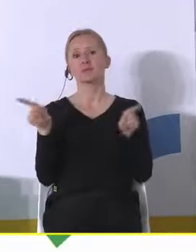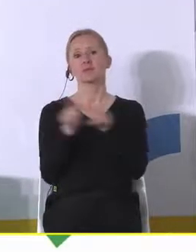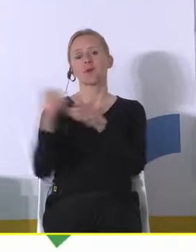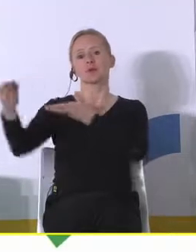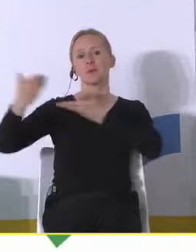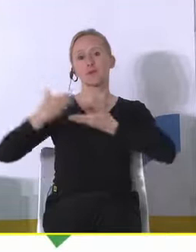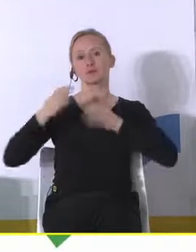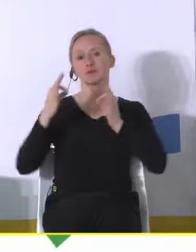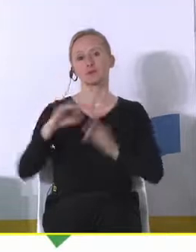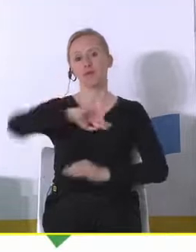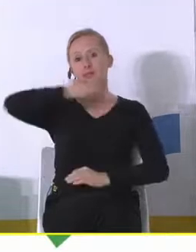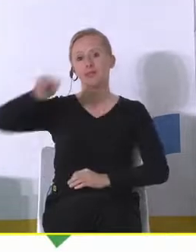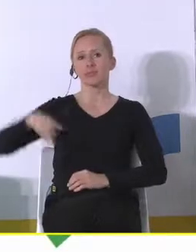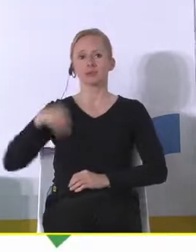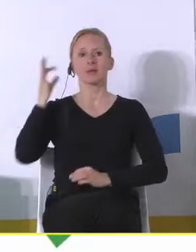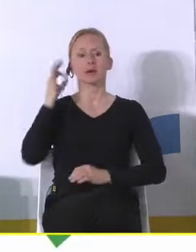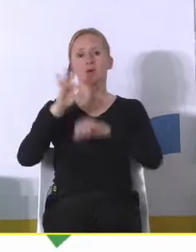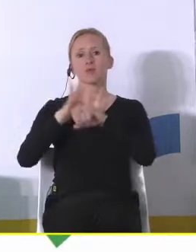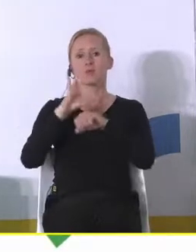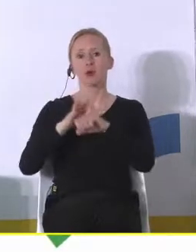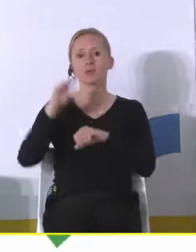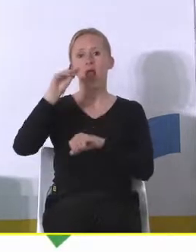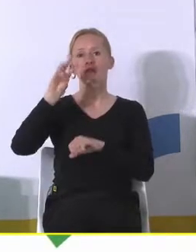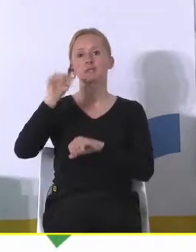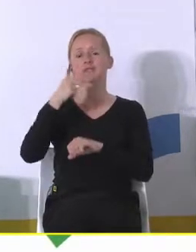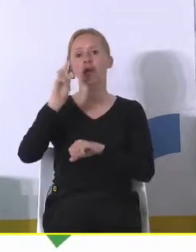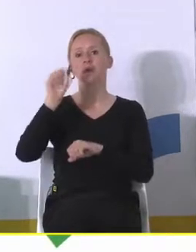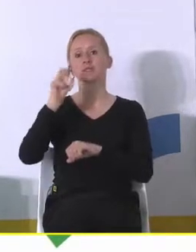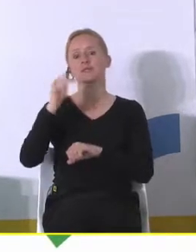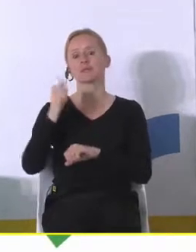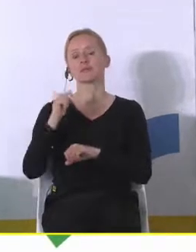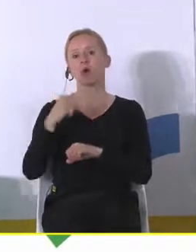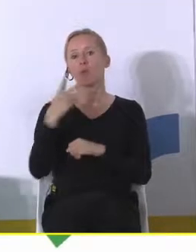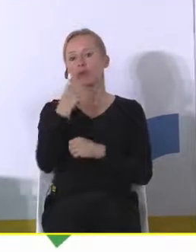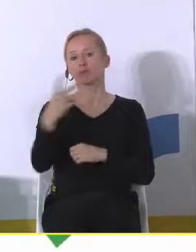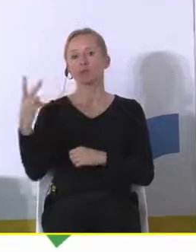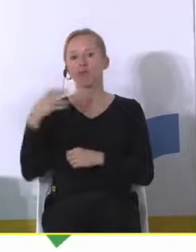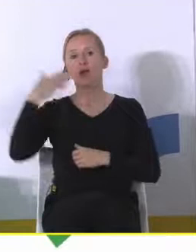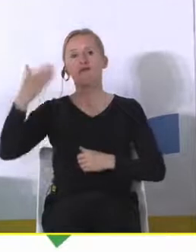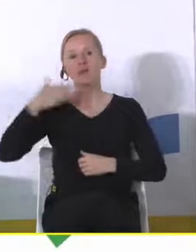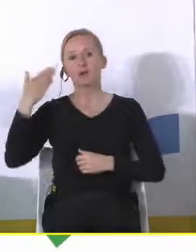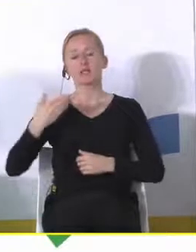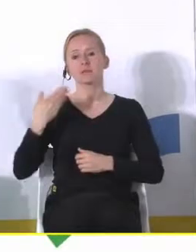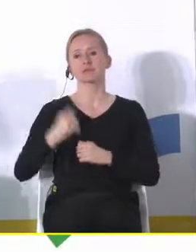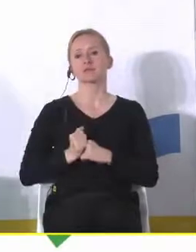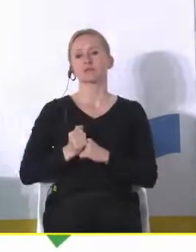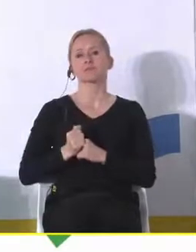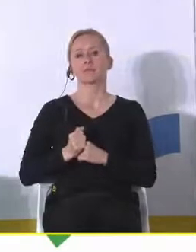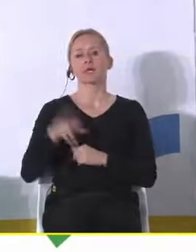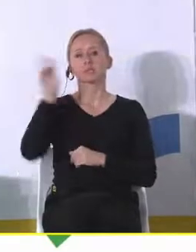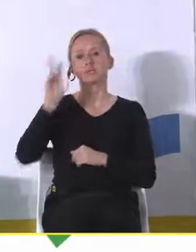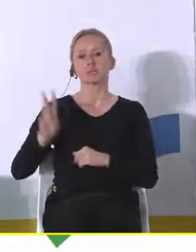zaprosić też tutaj do nas panią dr Elżbietę Łazarewicz-Wyrzykowską, wizytującego wykładowcę w The Margaret Beaufort